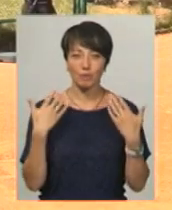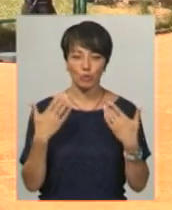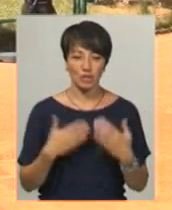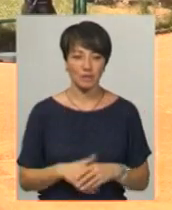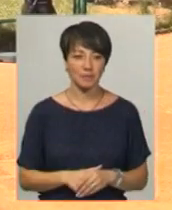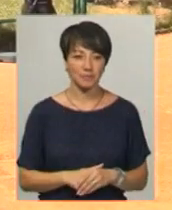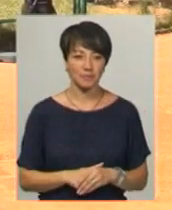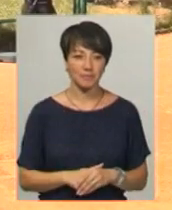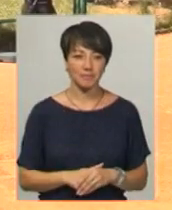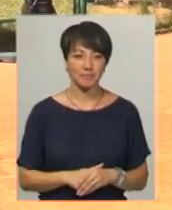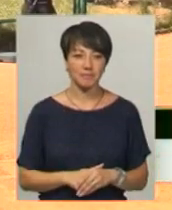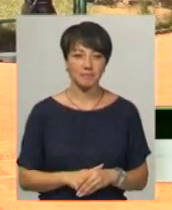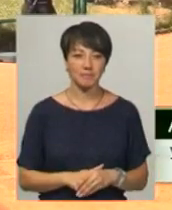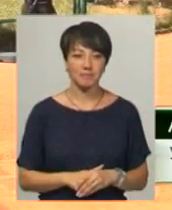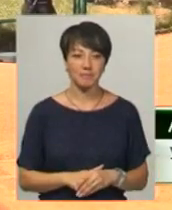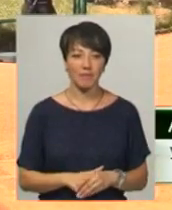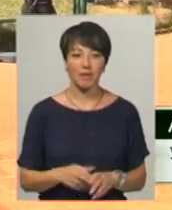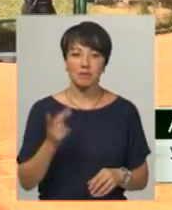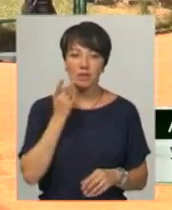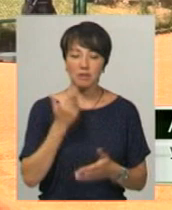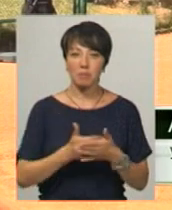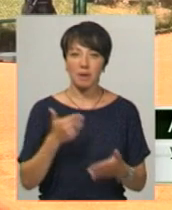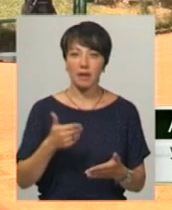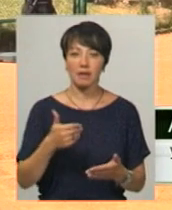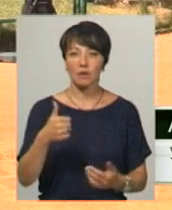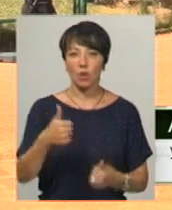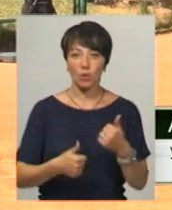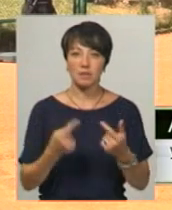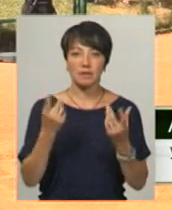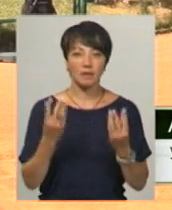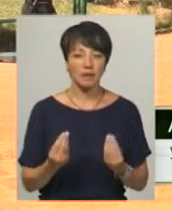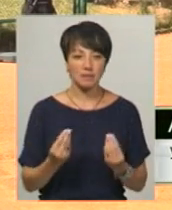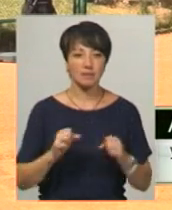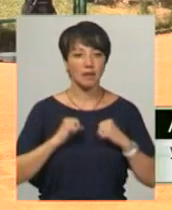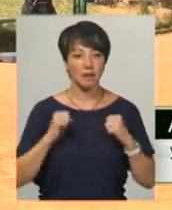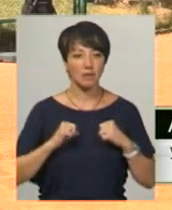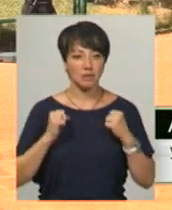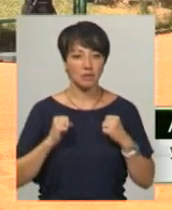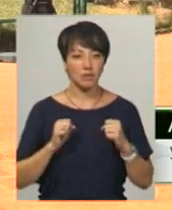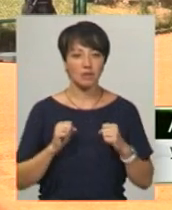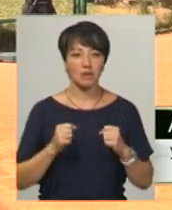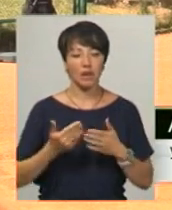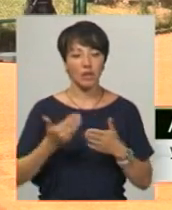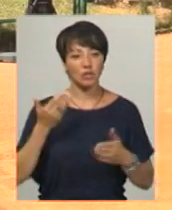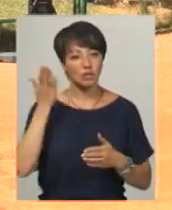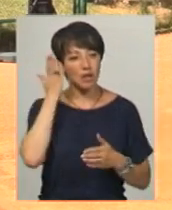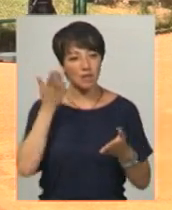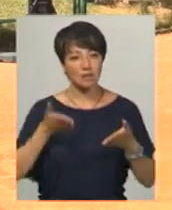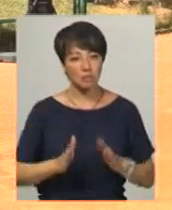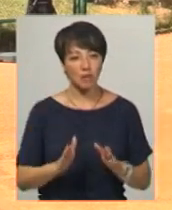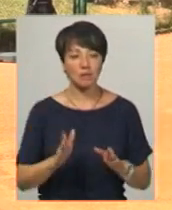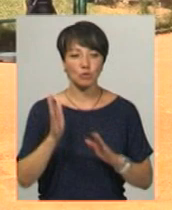Анна Клімова. Бо зараз перед грою, за день, я зараз стараюся раніше лягти спати, щоб